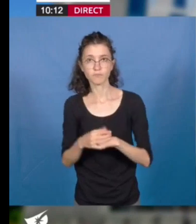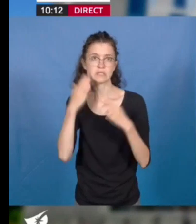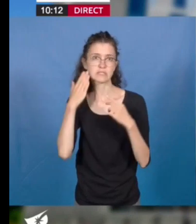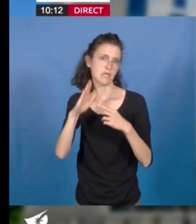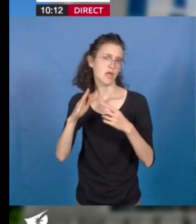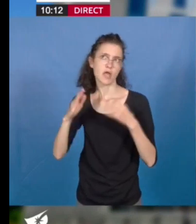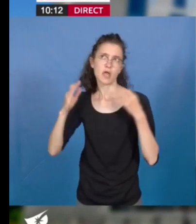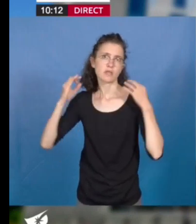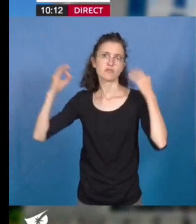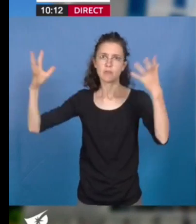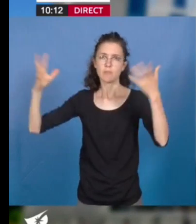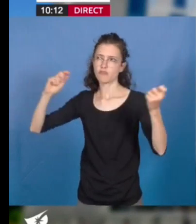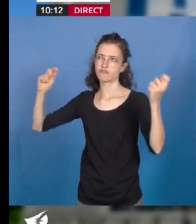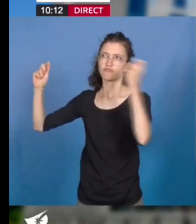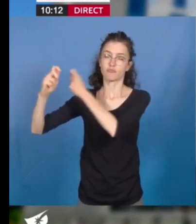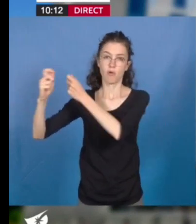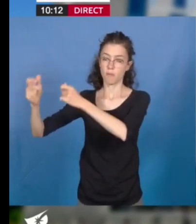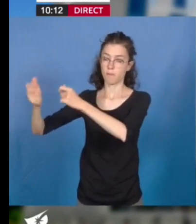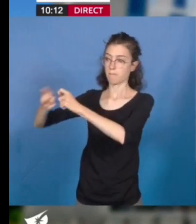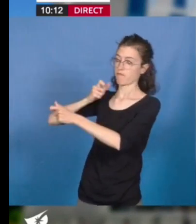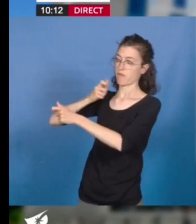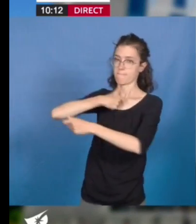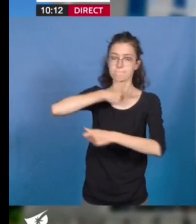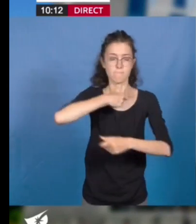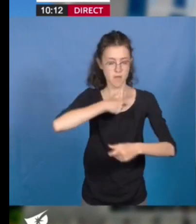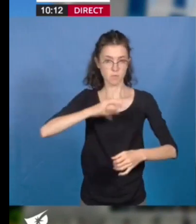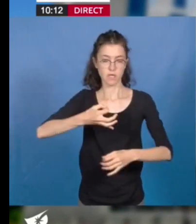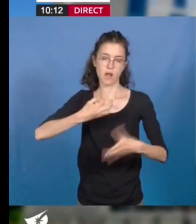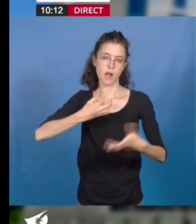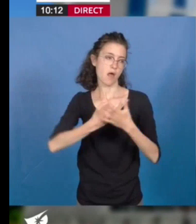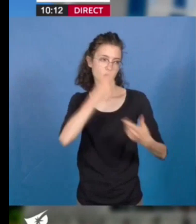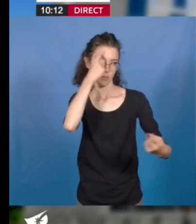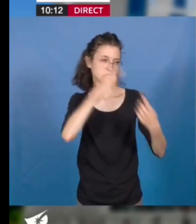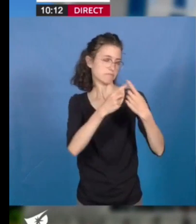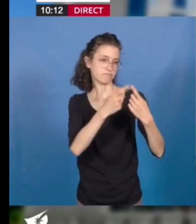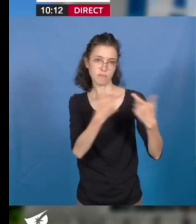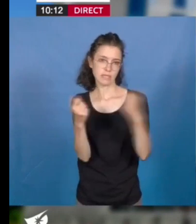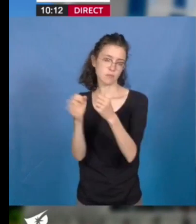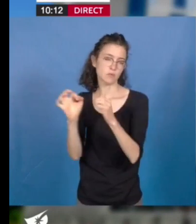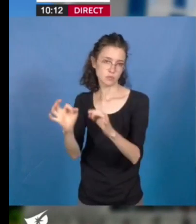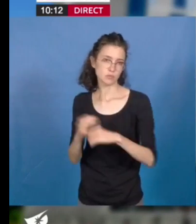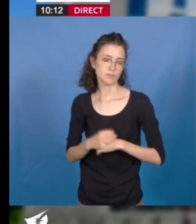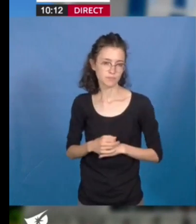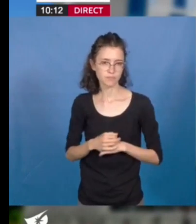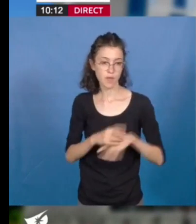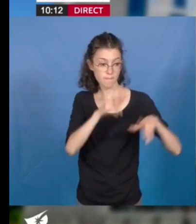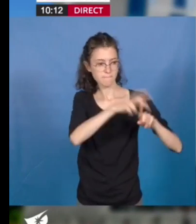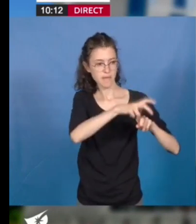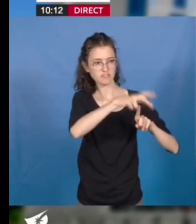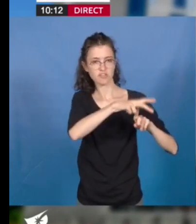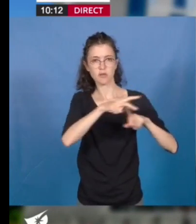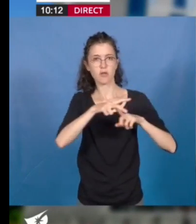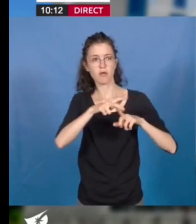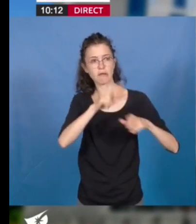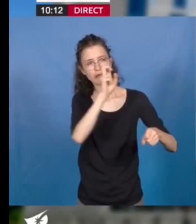plus que jamais ressentir, l'idée a toute sa pertinence. Préserver le marché et sa vocation populaire